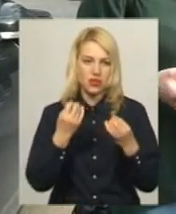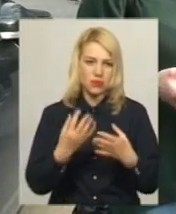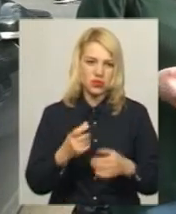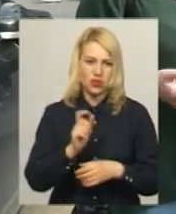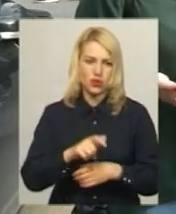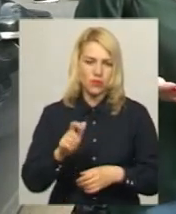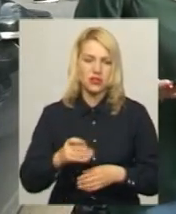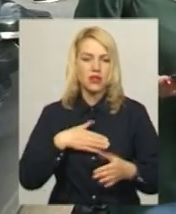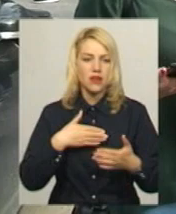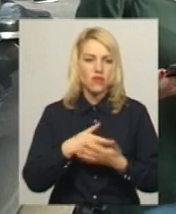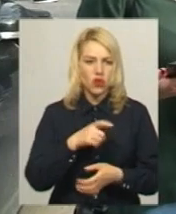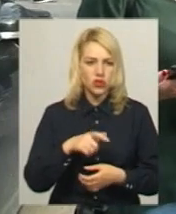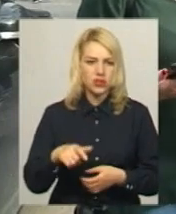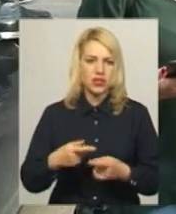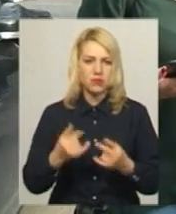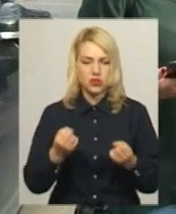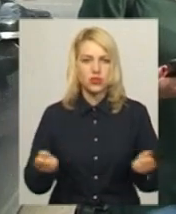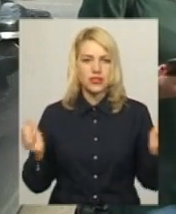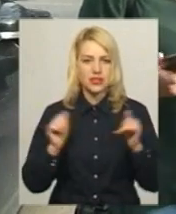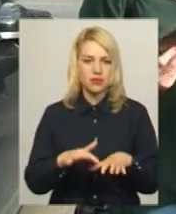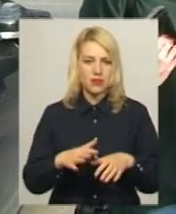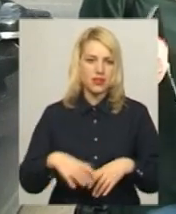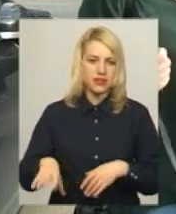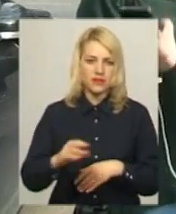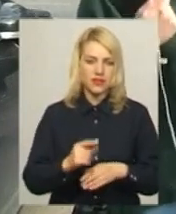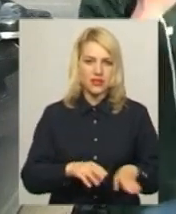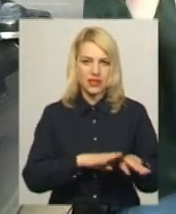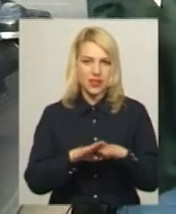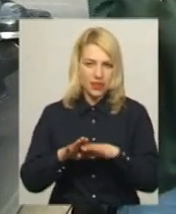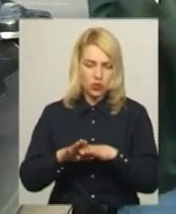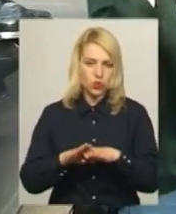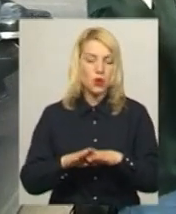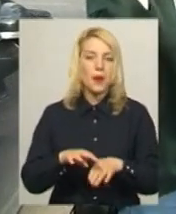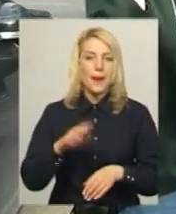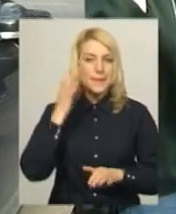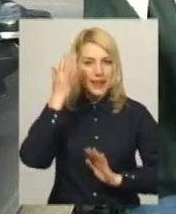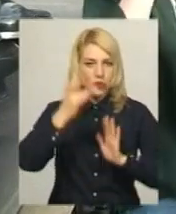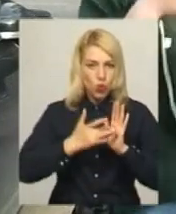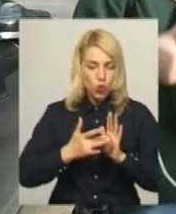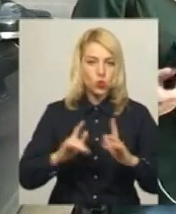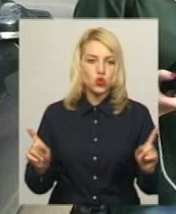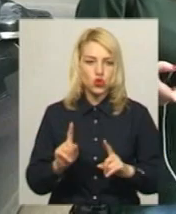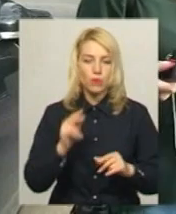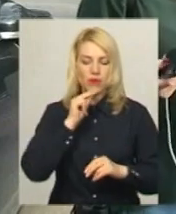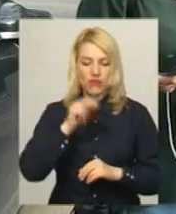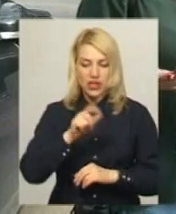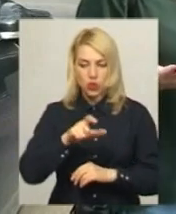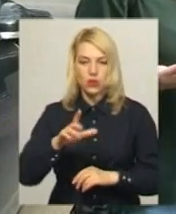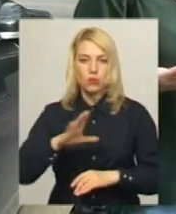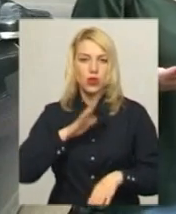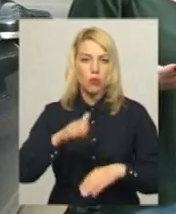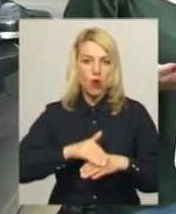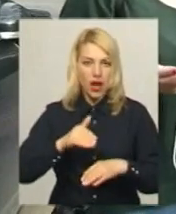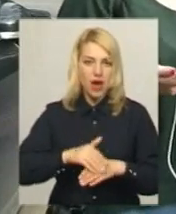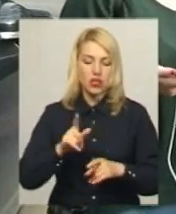громадян, і волонтери. Ми зібралися всі з єдиною метою. Для того, щоб винні були покарані, щоб було